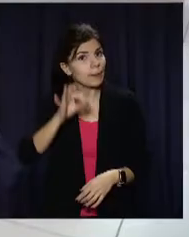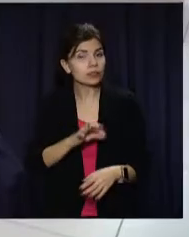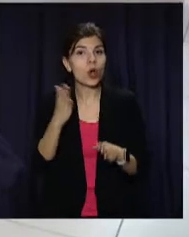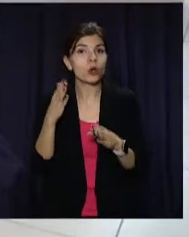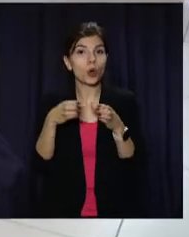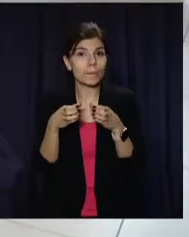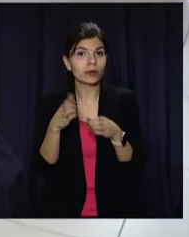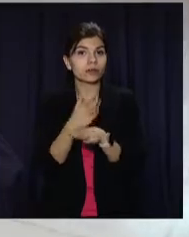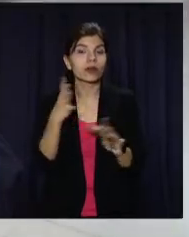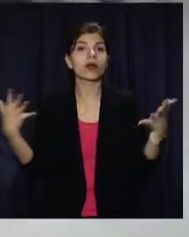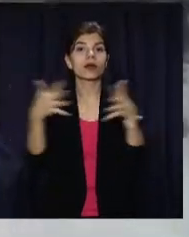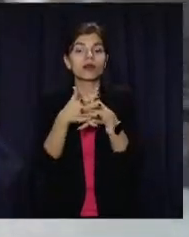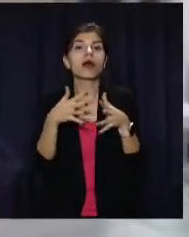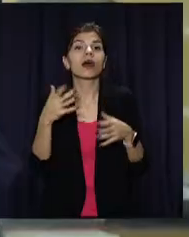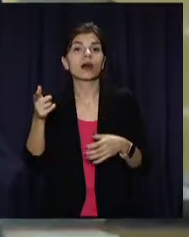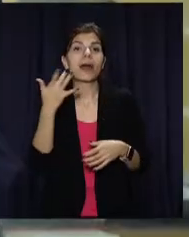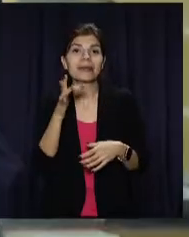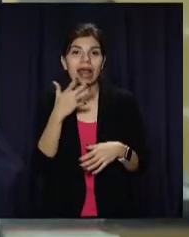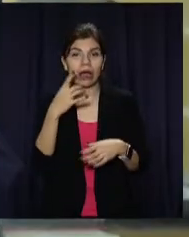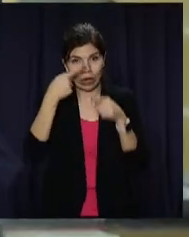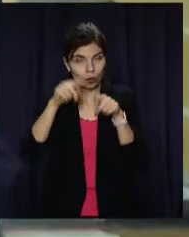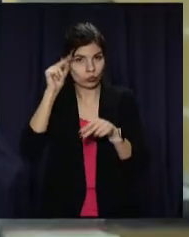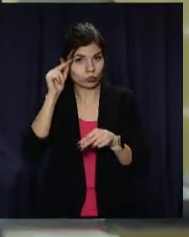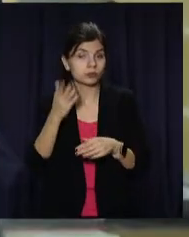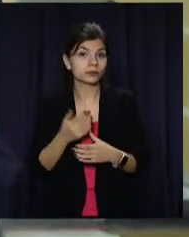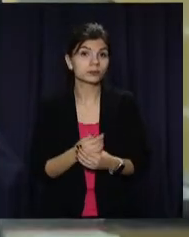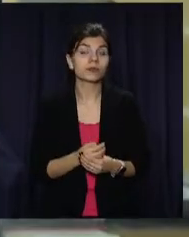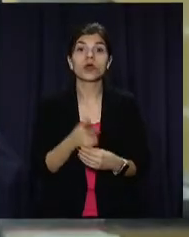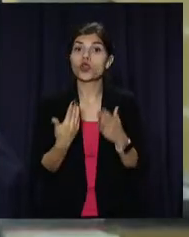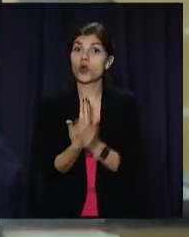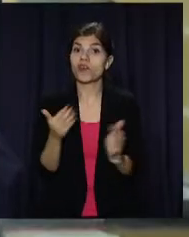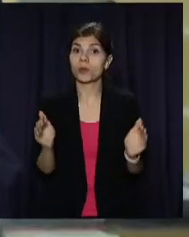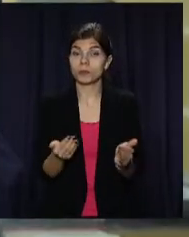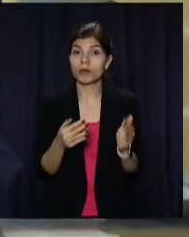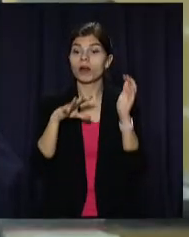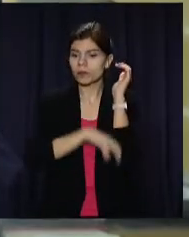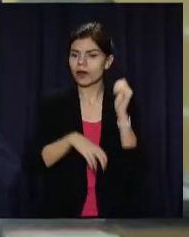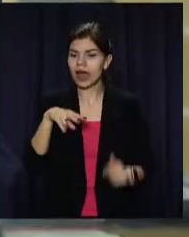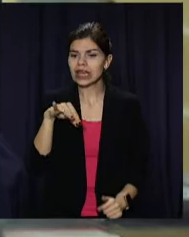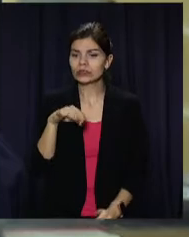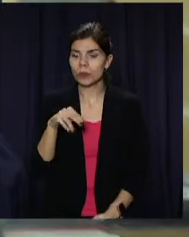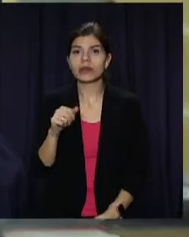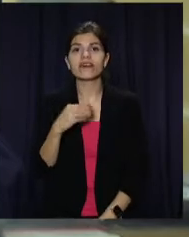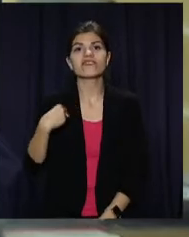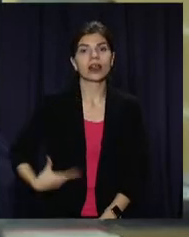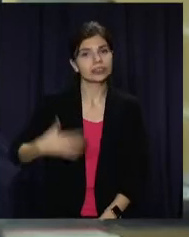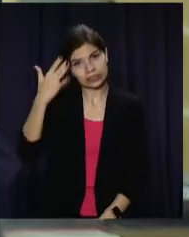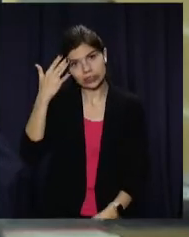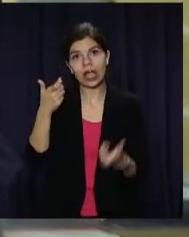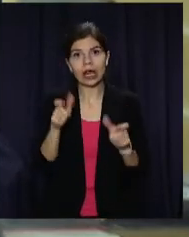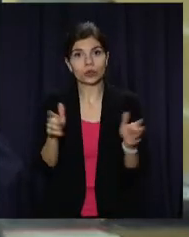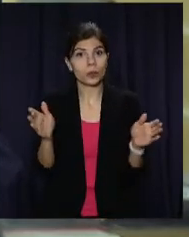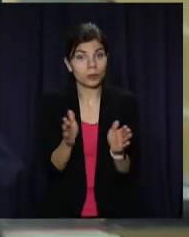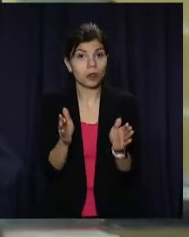компанією спільно з американським концерном. Нові обмеження через ковід. Наприкінці листопада Франція планувала послабити карантин.